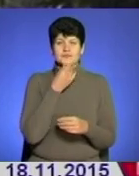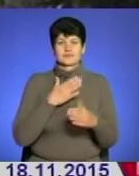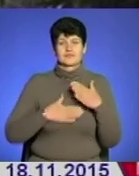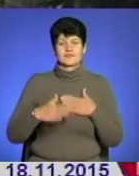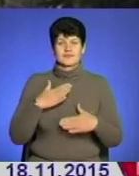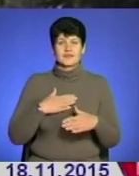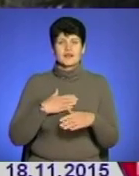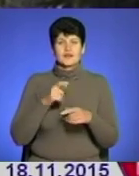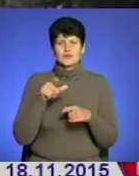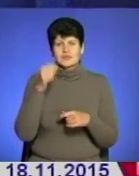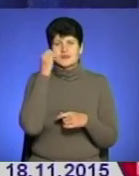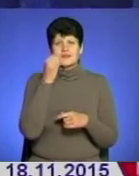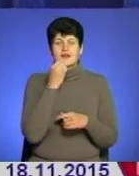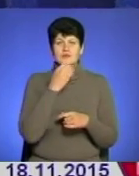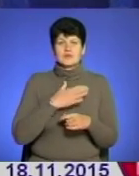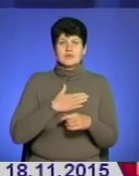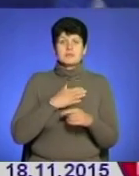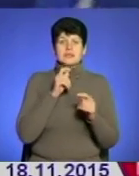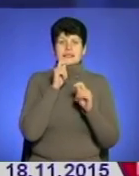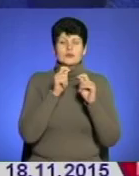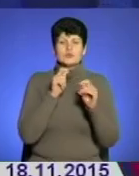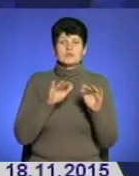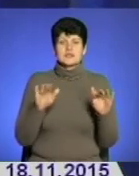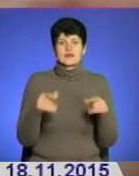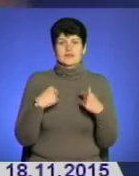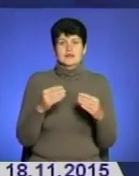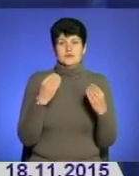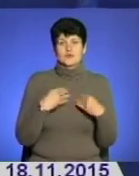приємно. Що як люди дякували нам. Ми даруємо діткам щось, вони нам дарують свої емоції. Це приємно.